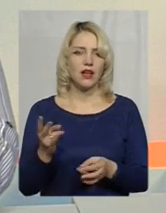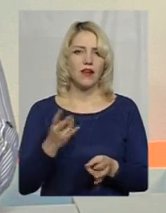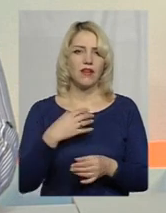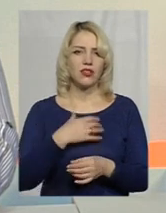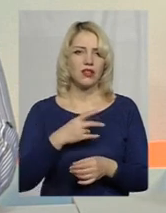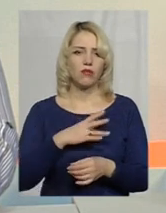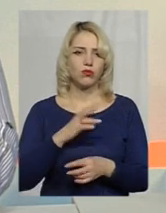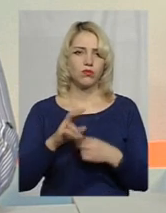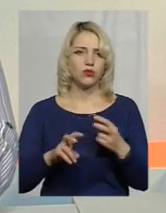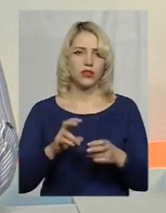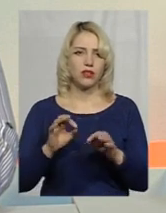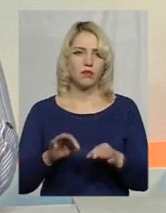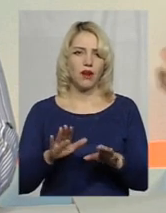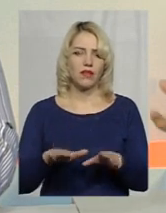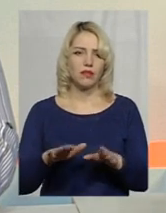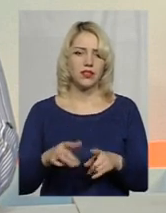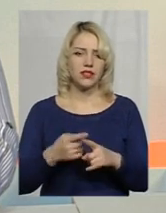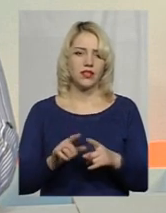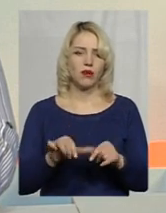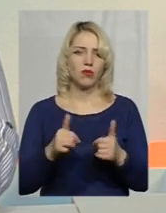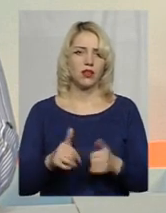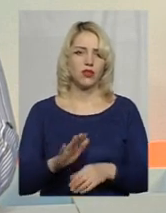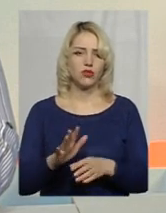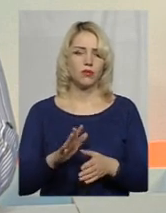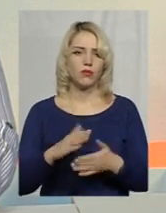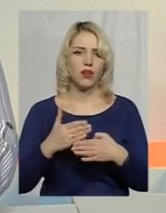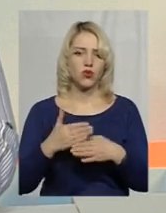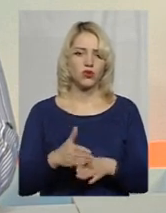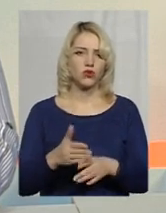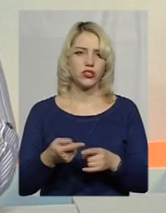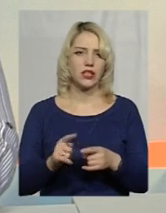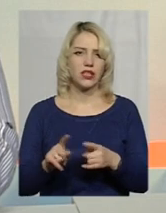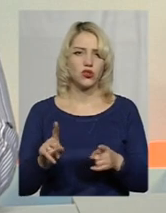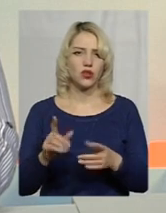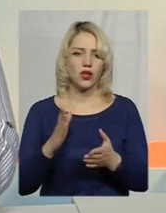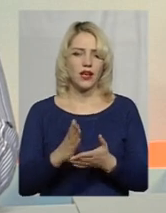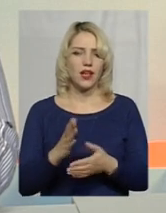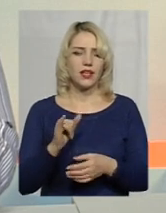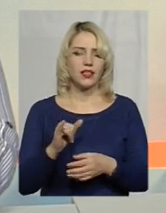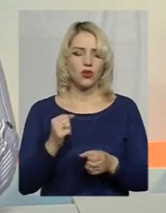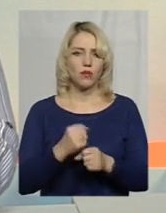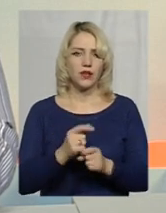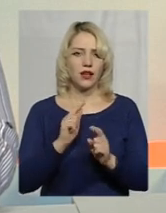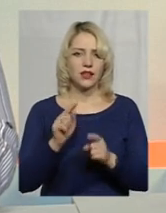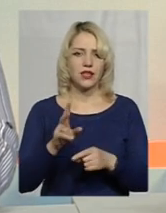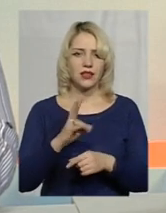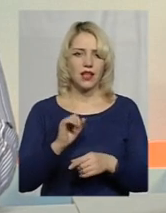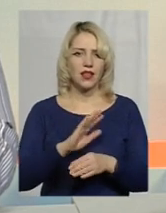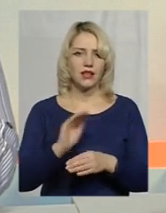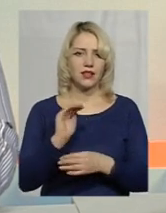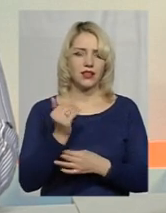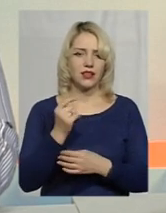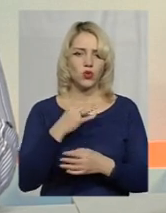правильне місце цієї моделі, щоби не розрушити те, що є, і акцент зробити не на дитину-сироту, не на